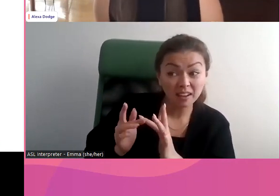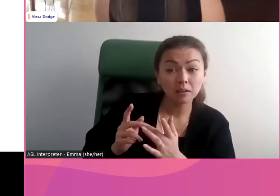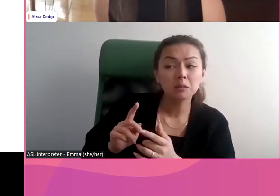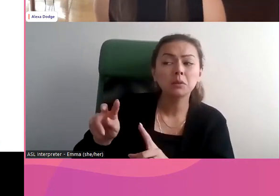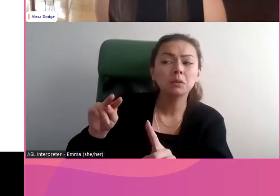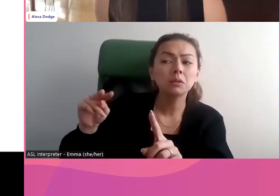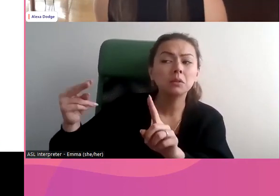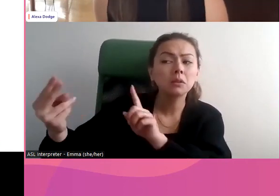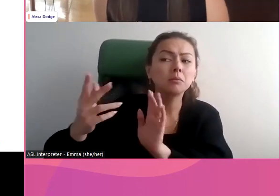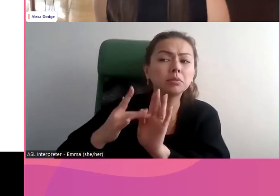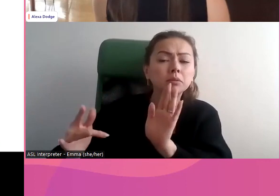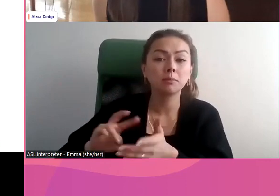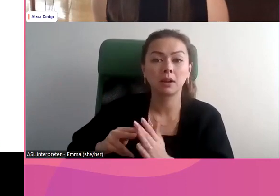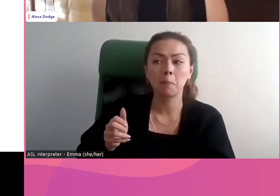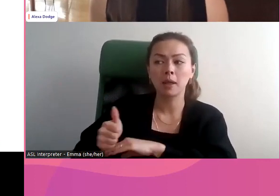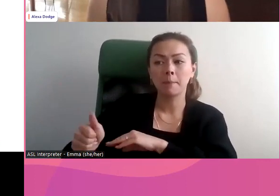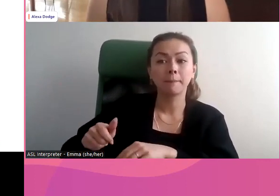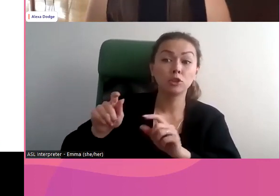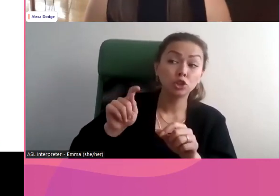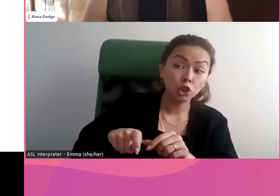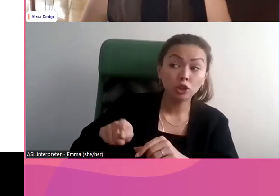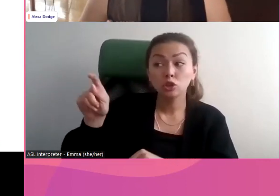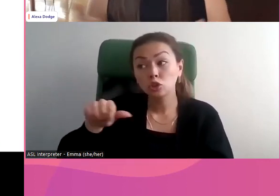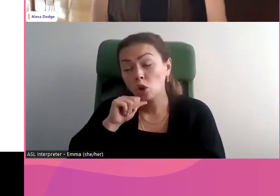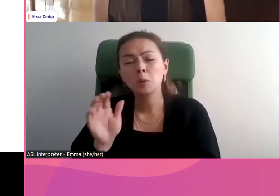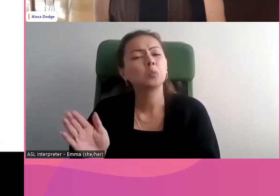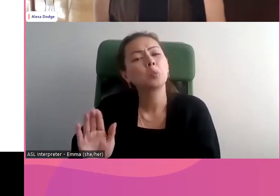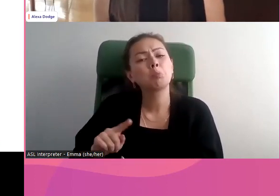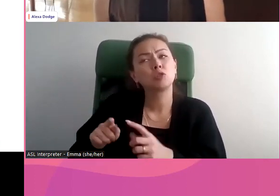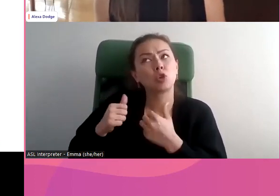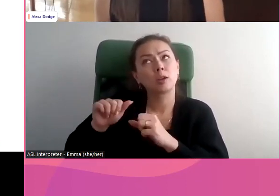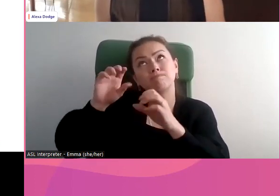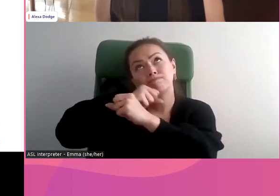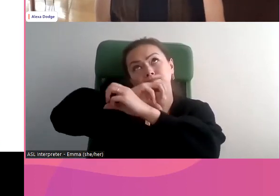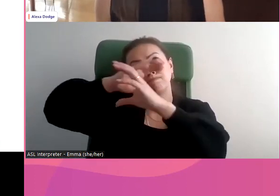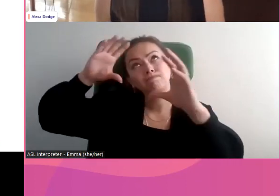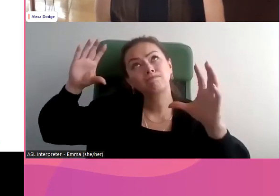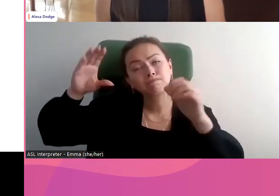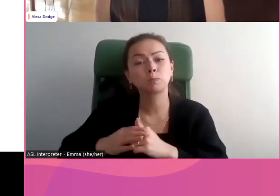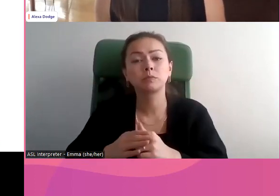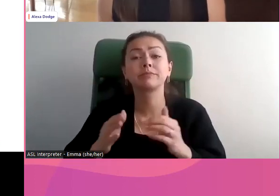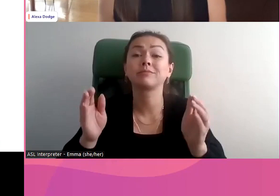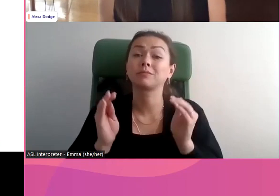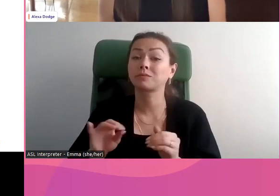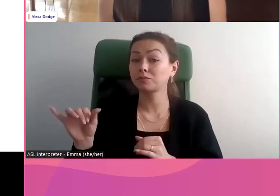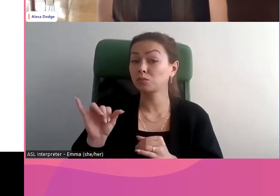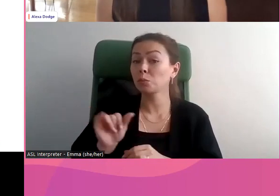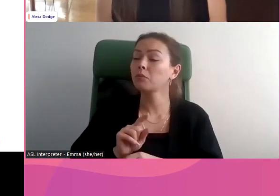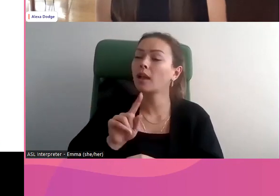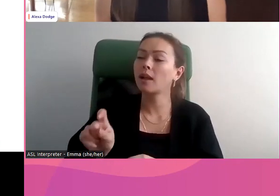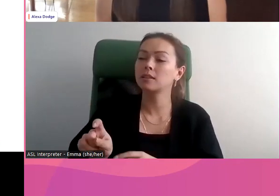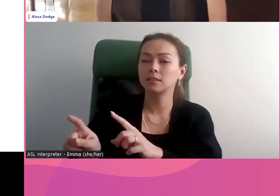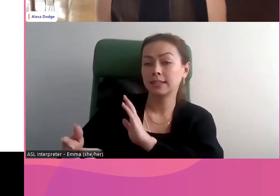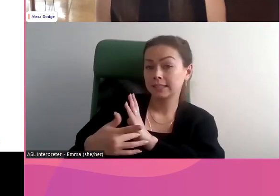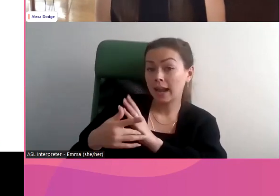pas les blâmer ou leur dire ce qu'ils devraient ou ne devraient pas publier. Enfin, nous leur demandons comment ils veulent que les entreprises